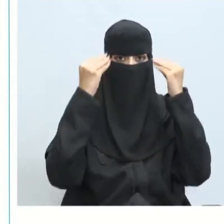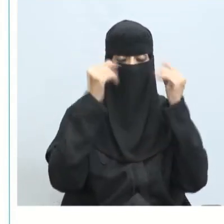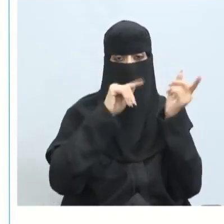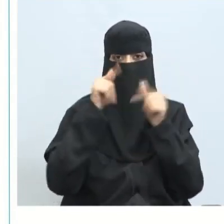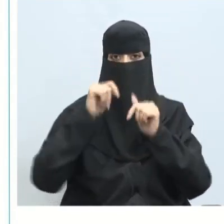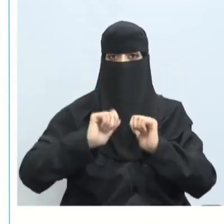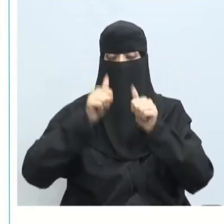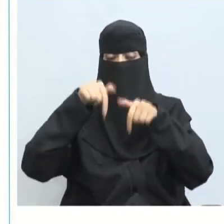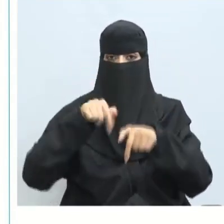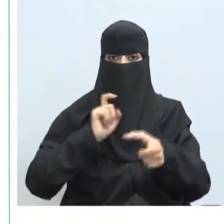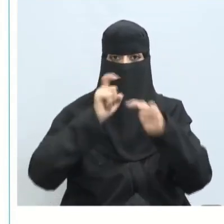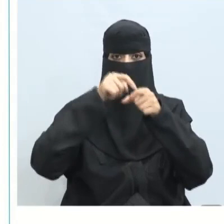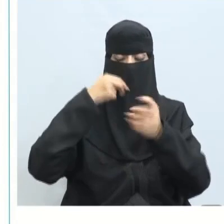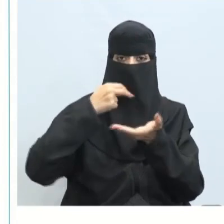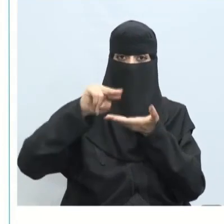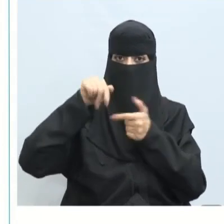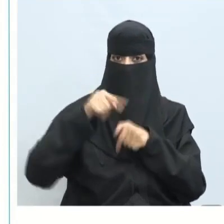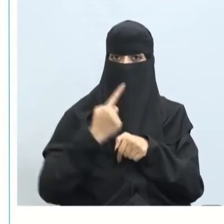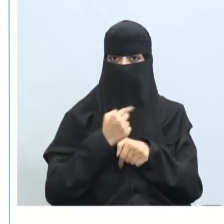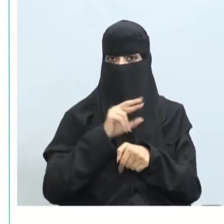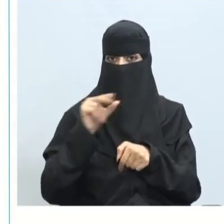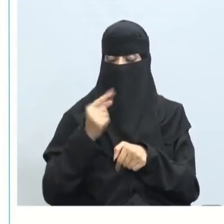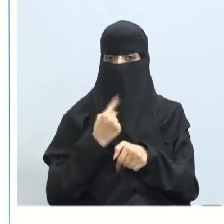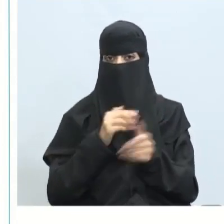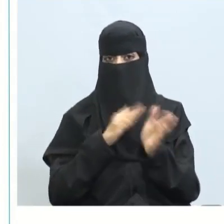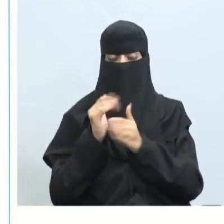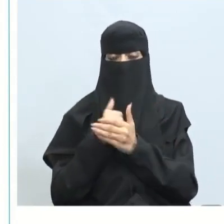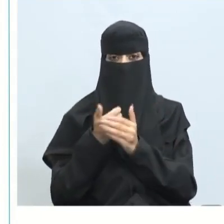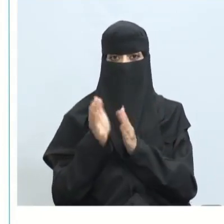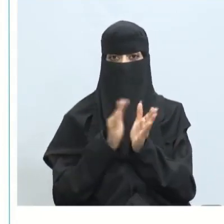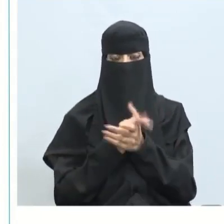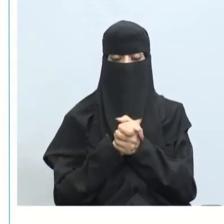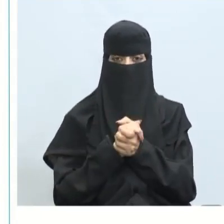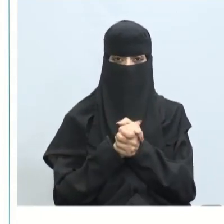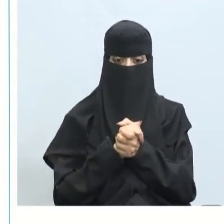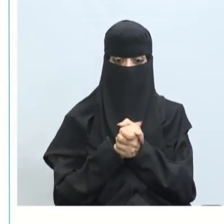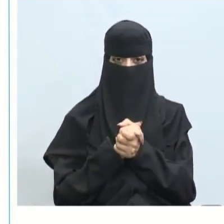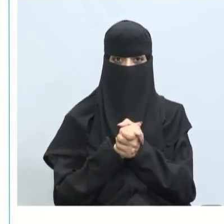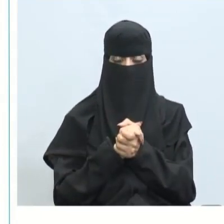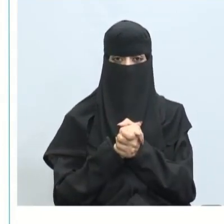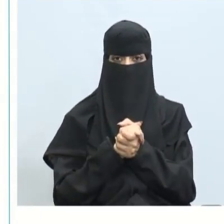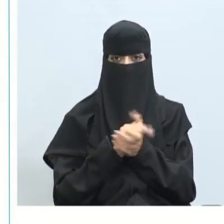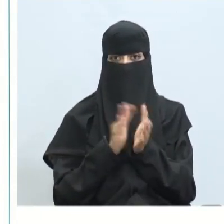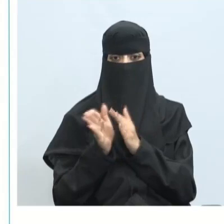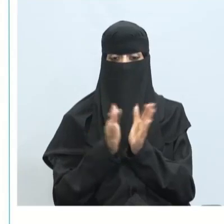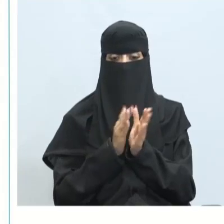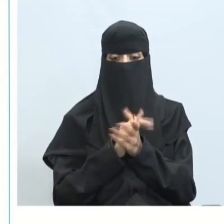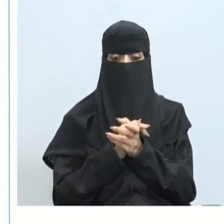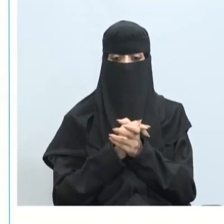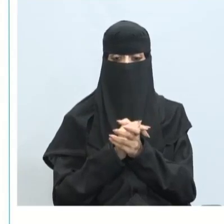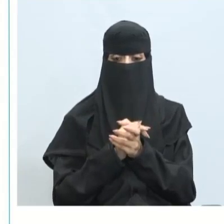لكي نستطيع أن نوصل الرسالة كما ينبغي أو كما يرغب مثلا المتلقي أو المرسل